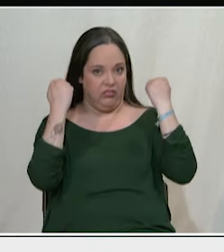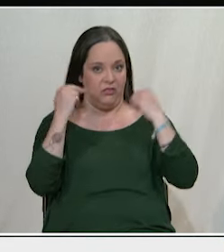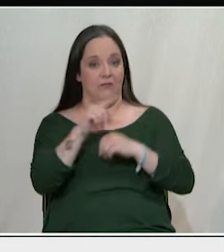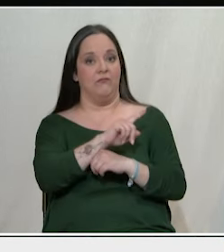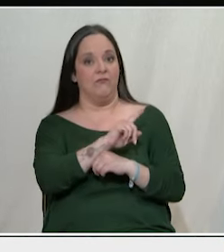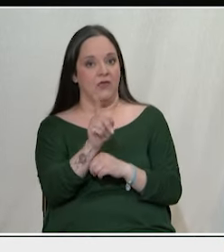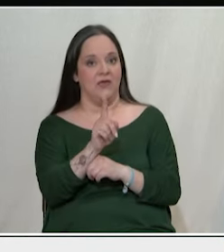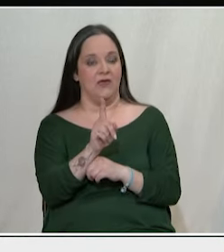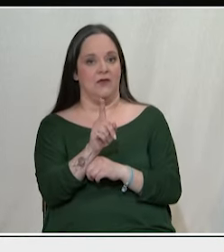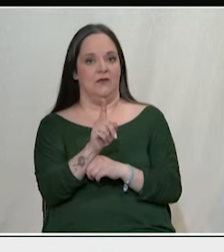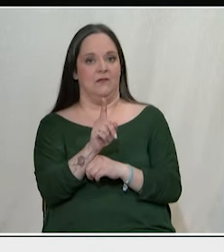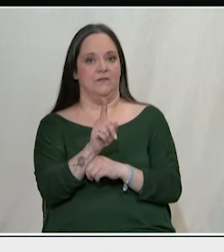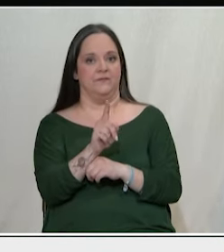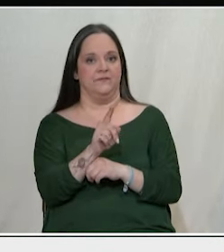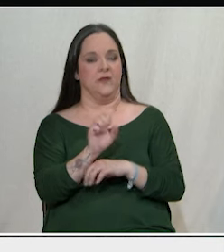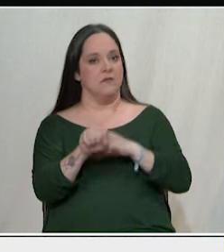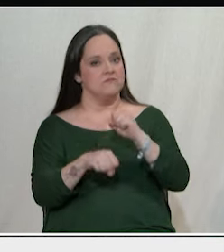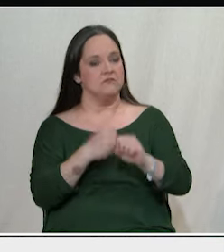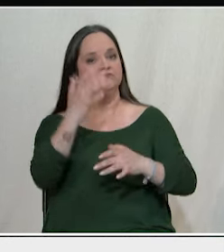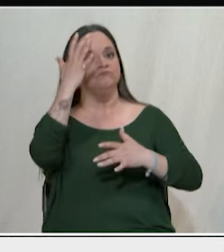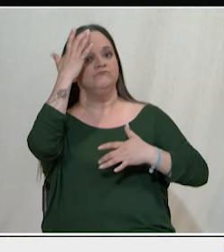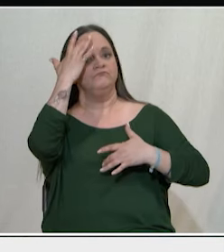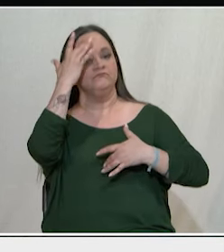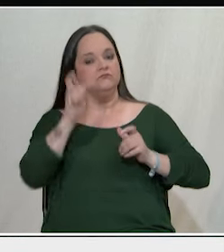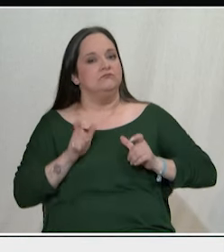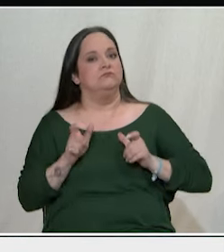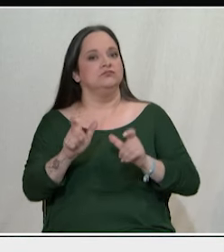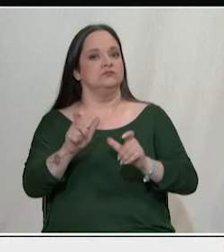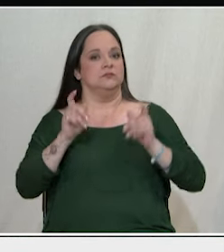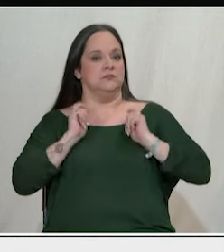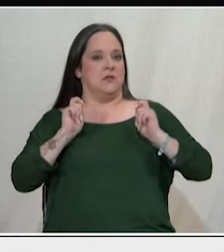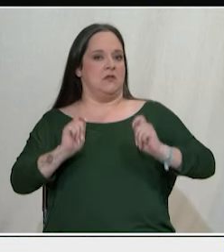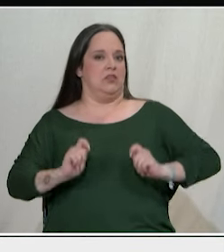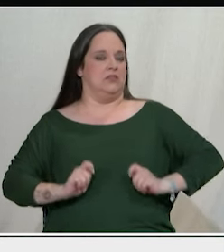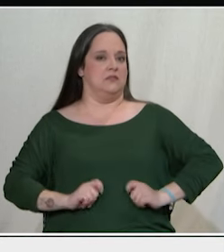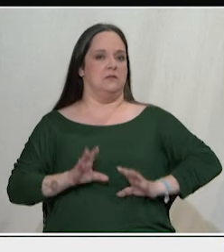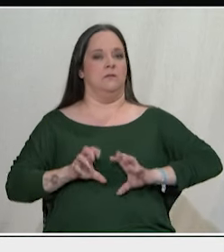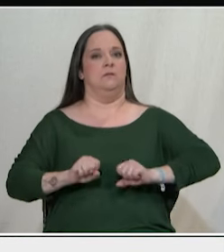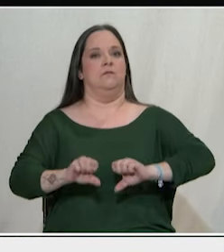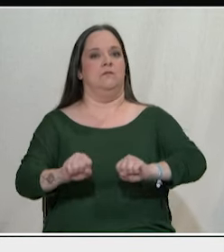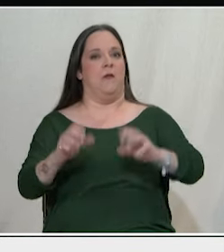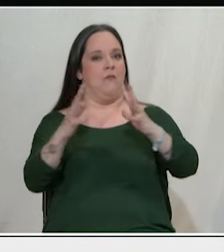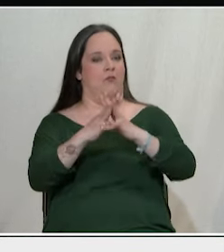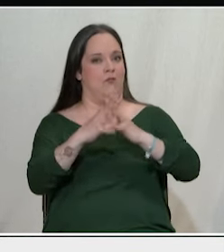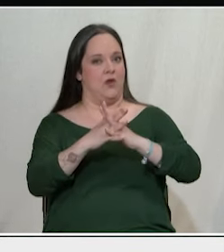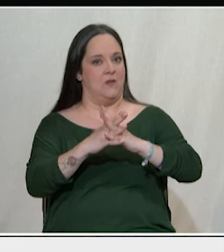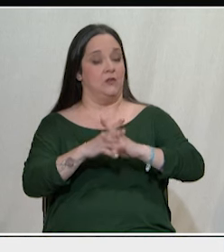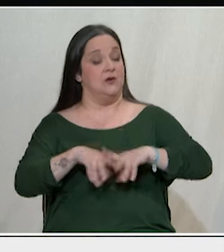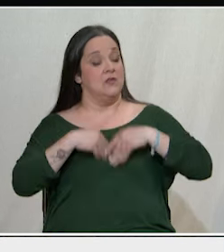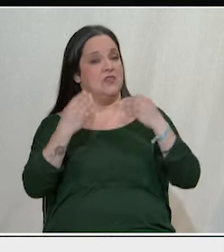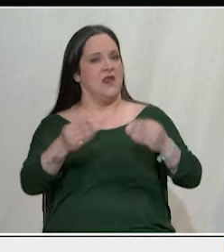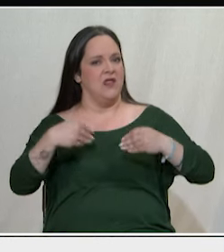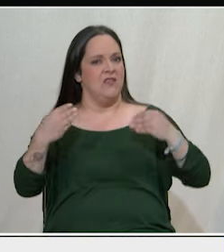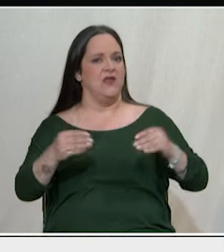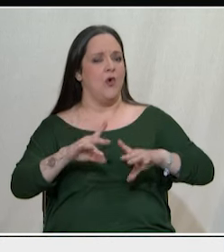δεν υπάρχει εναλλακτική να παλεύει συνειδητά ενάντια στον υπεριαλισμό και τον πόλεμο να δίνει όλες τις δυνάμεις